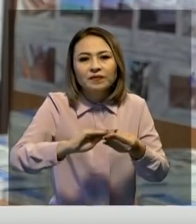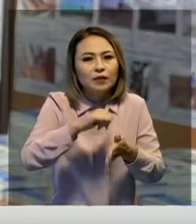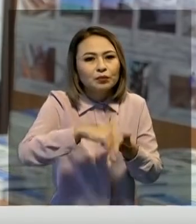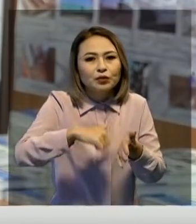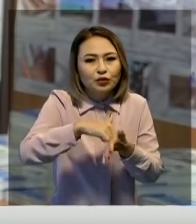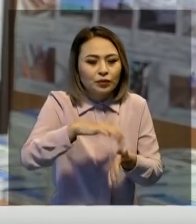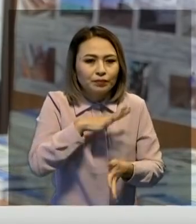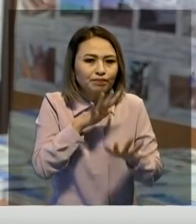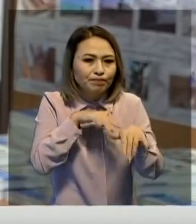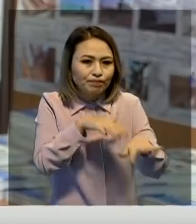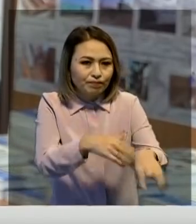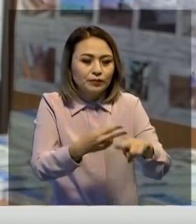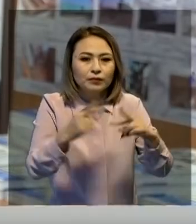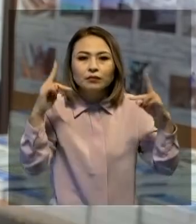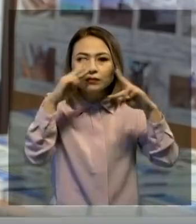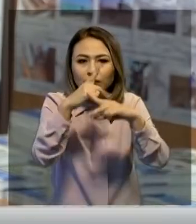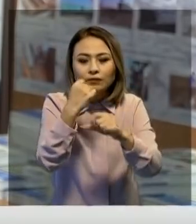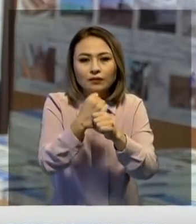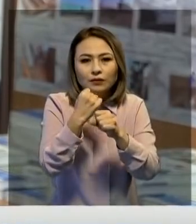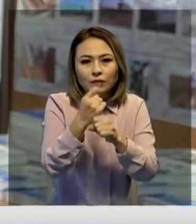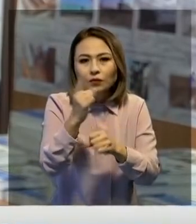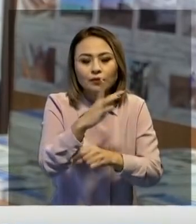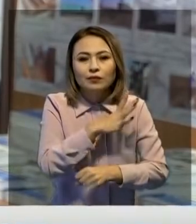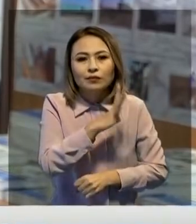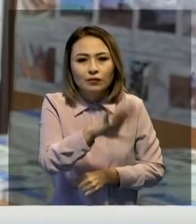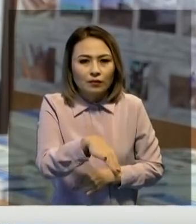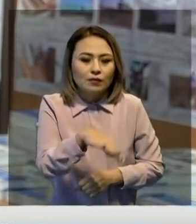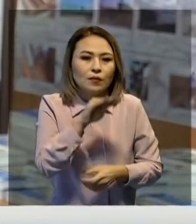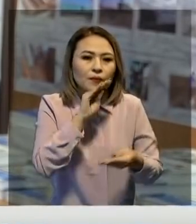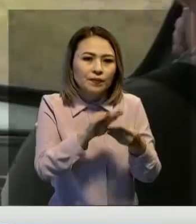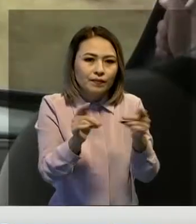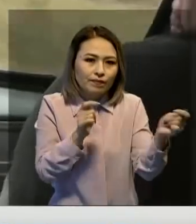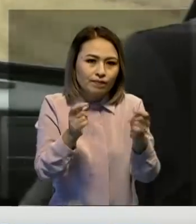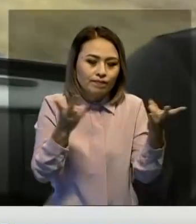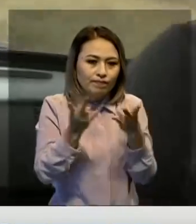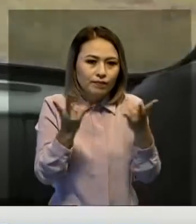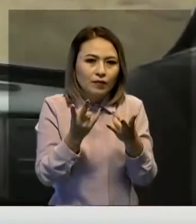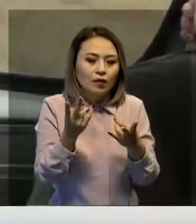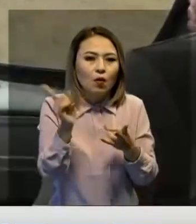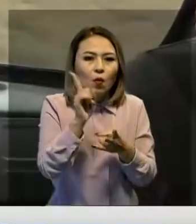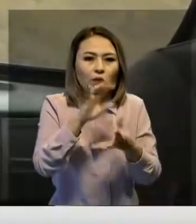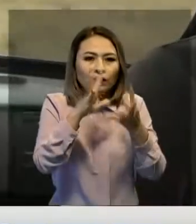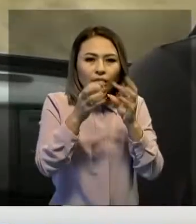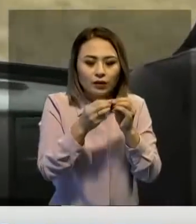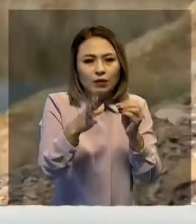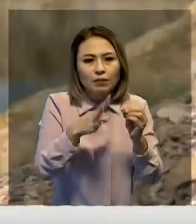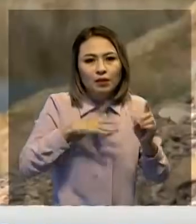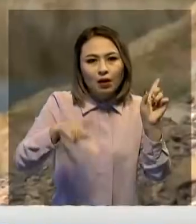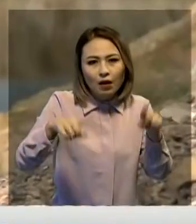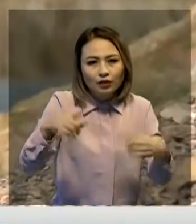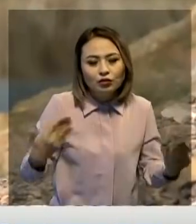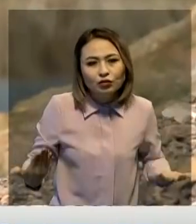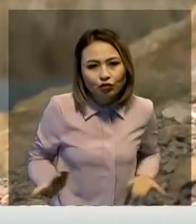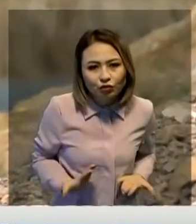тұрғындар мал жайыр. Ол дұрс өмес, оған жол бөрме үшін мәқті іш шаралар жасалыу керек. Сор ақысы сол, кей тұрғын атым